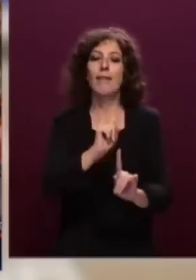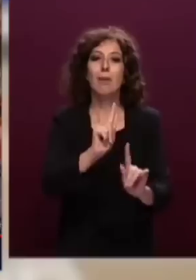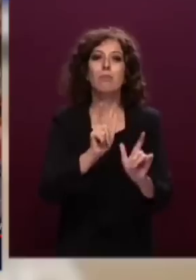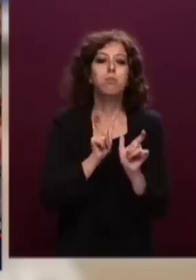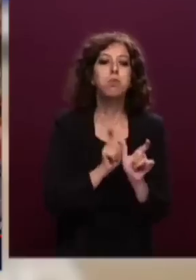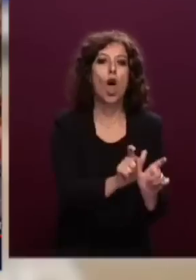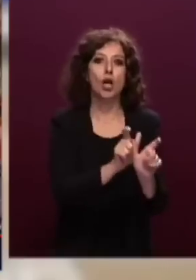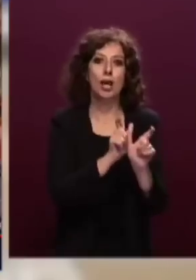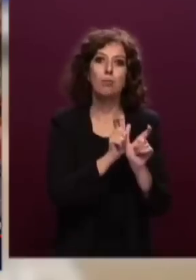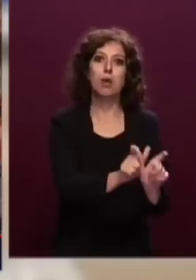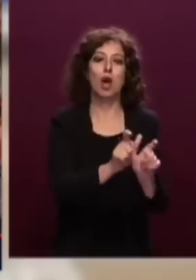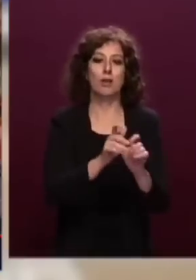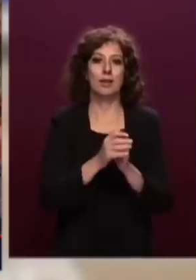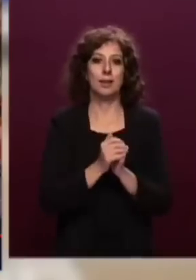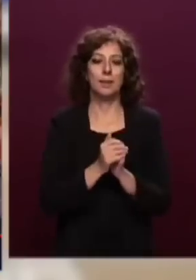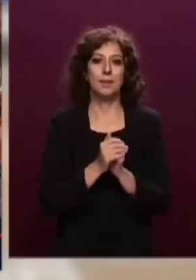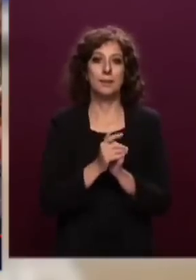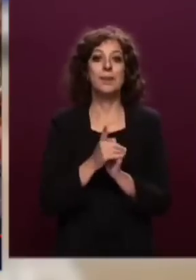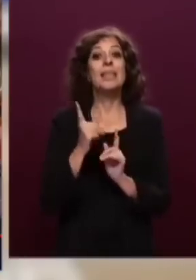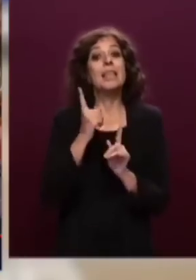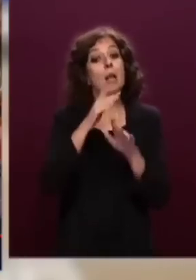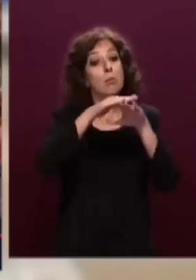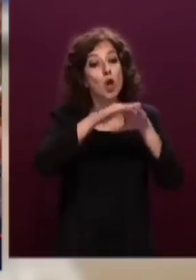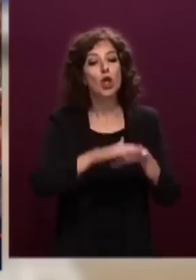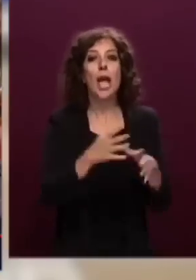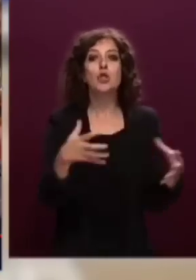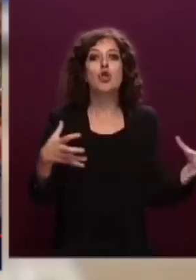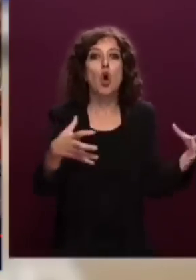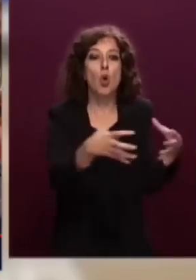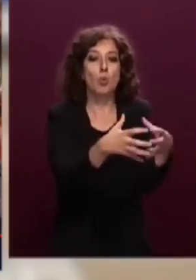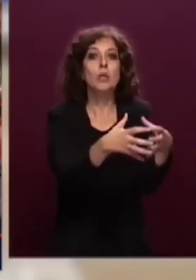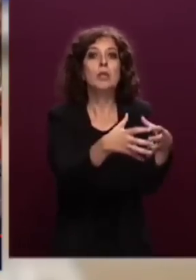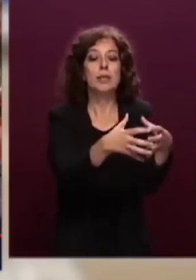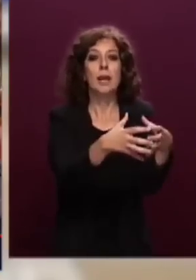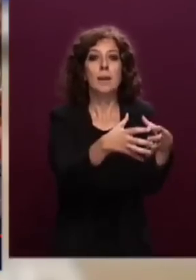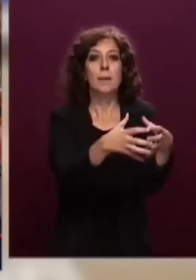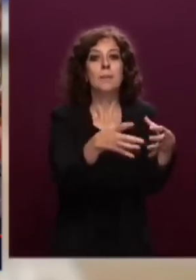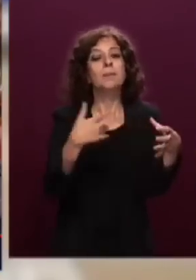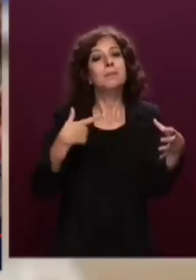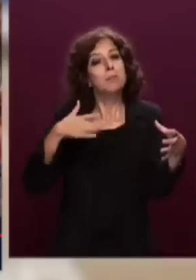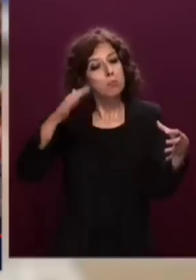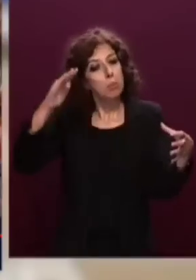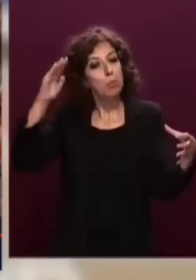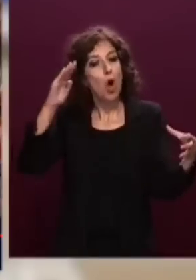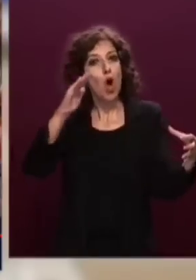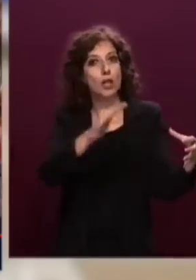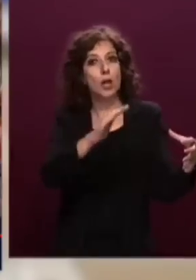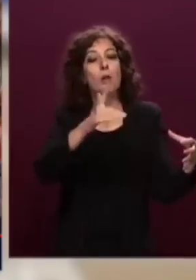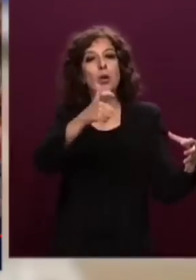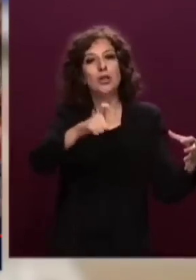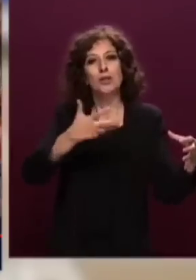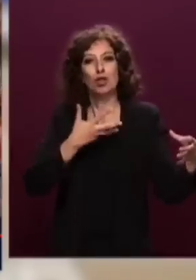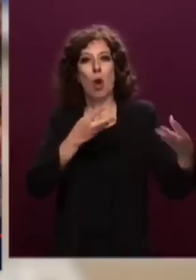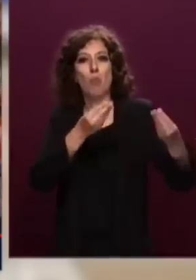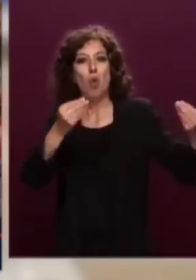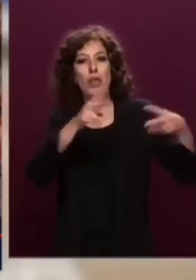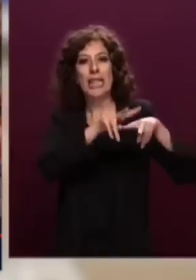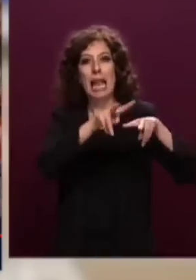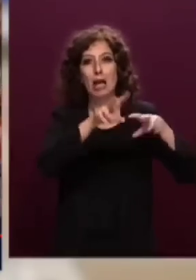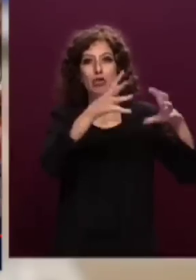che protegga la comunità dalle fratture create dalle superpotenze multinazionali,